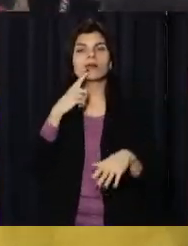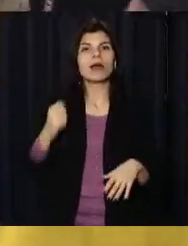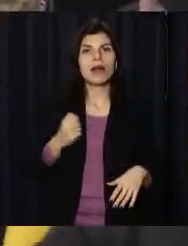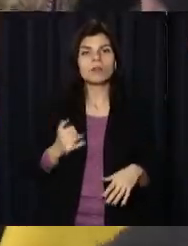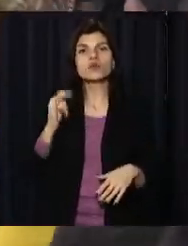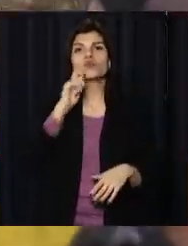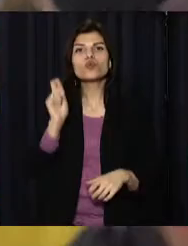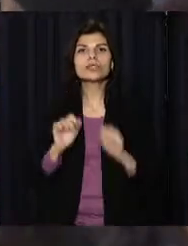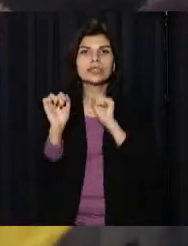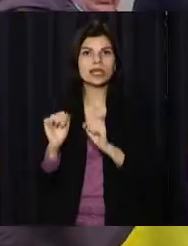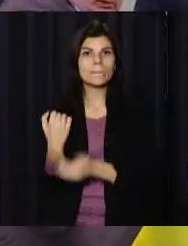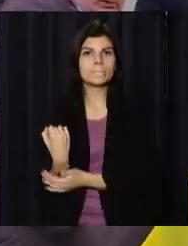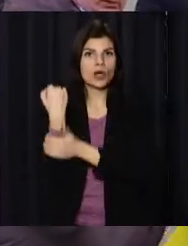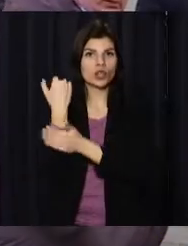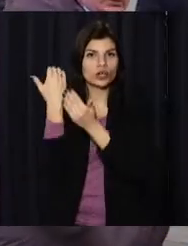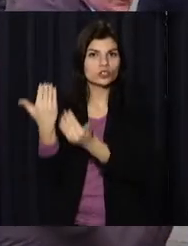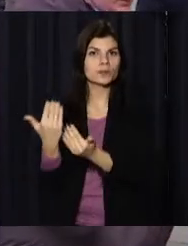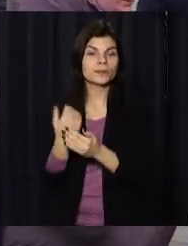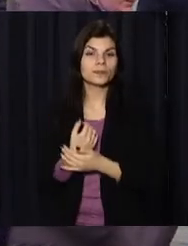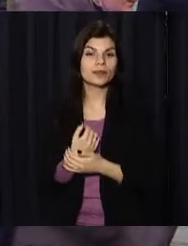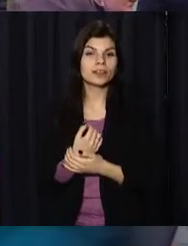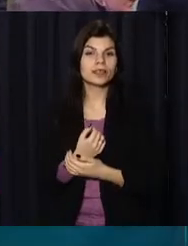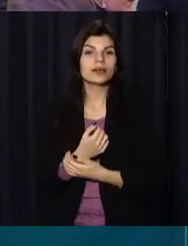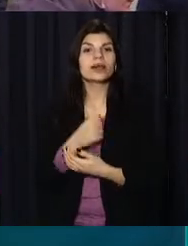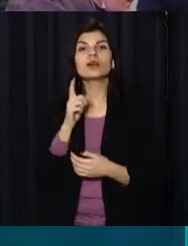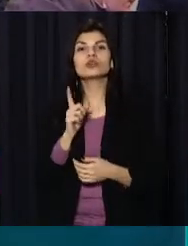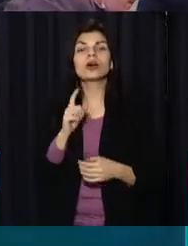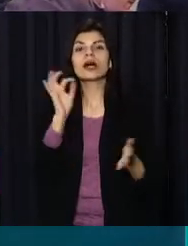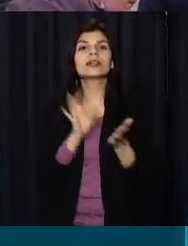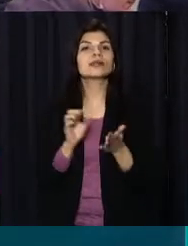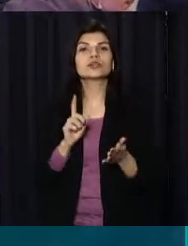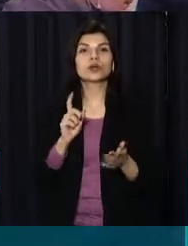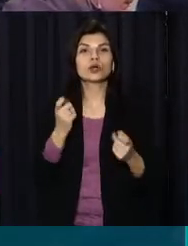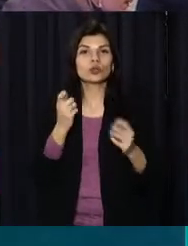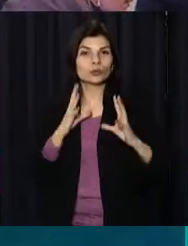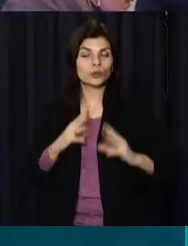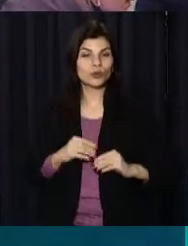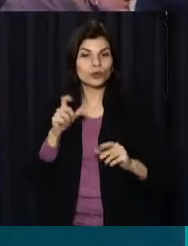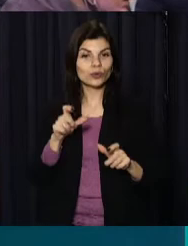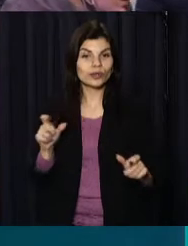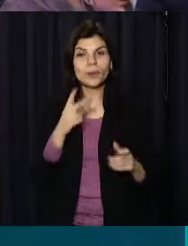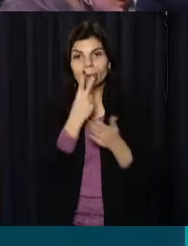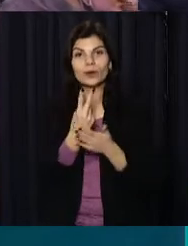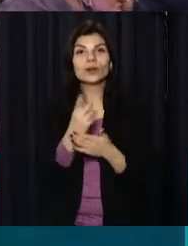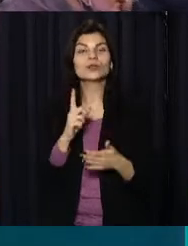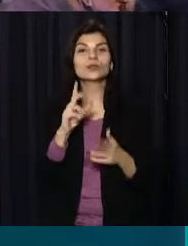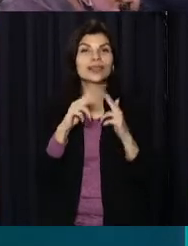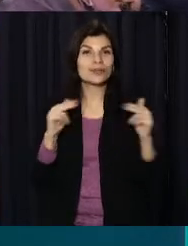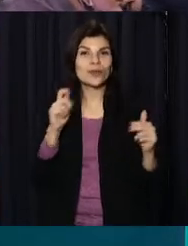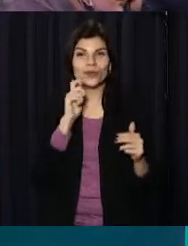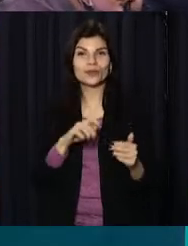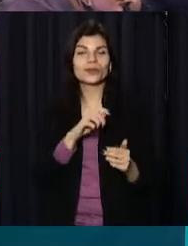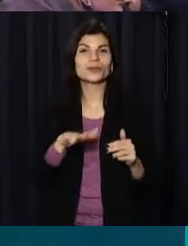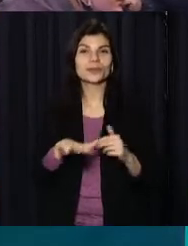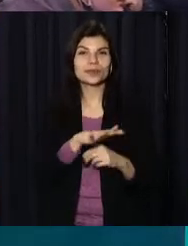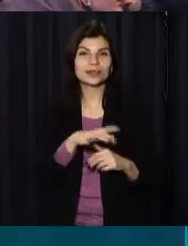українських захисників. Головна мета – заспокоїти трошки людей, показати, що Дніпро – українське місто, що ми